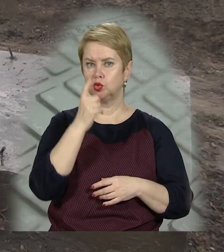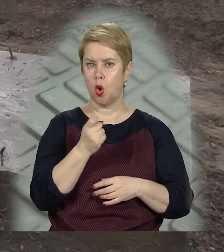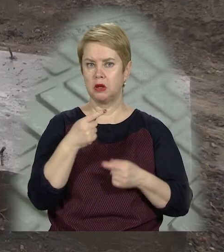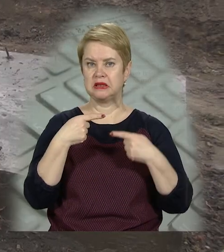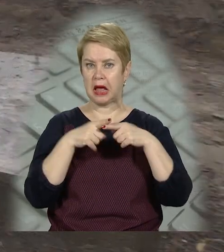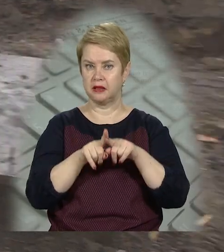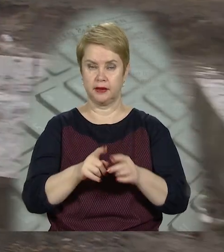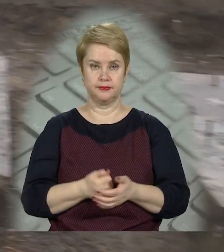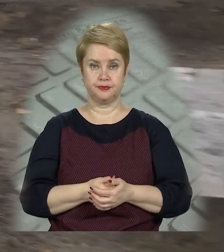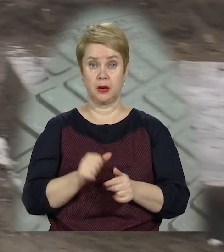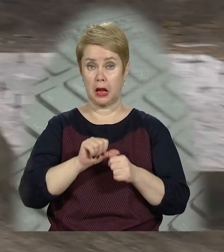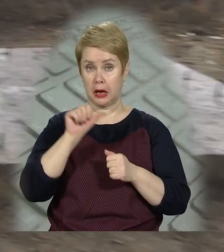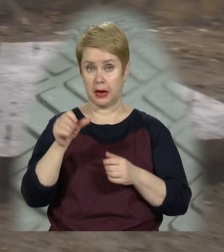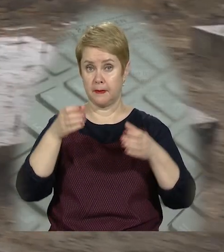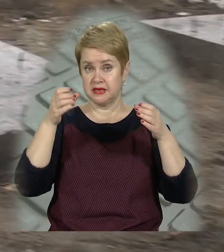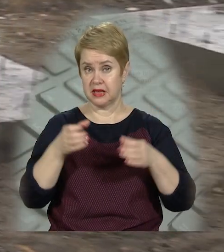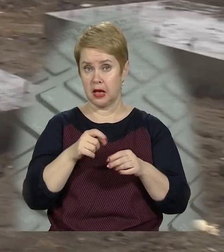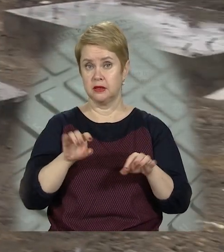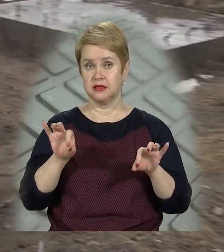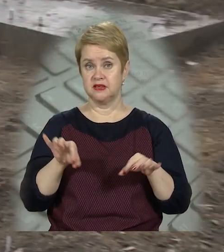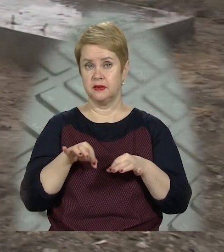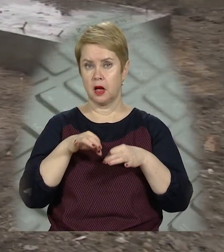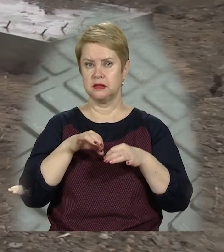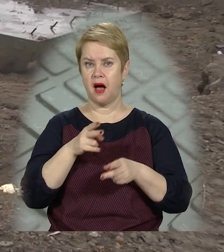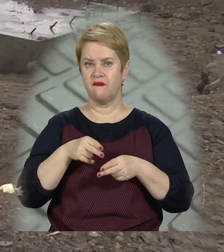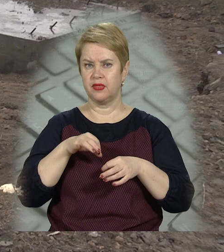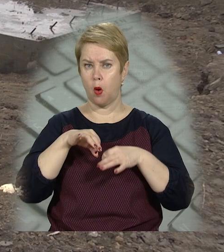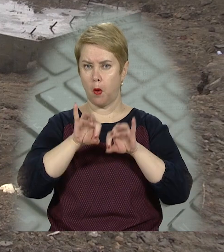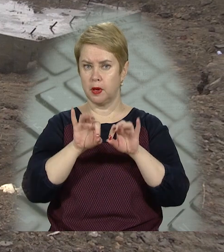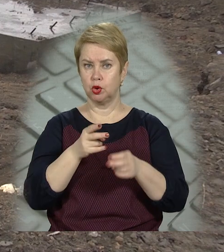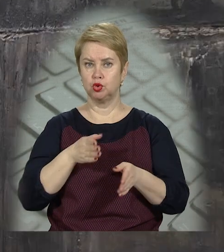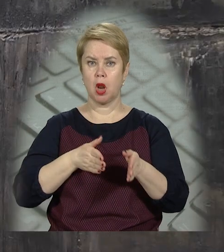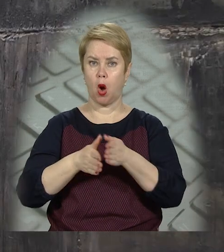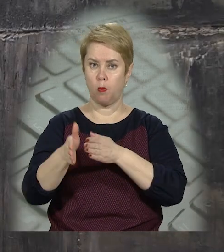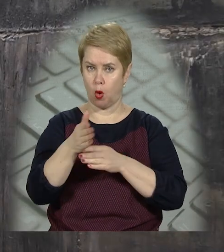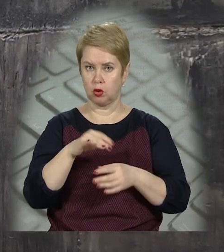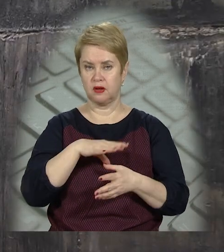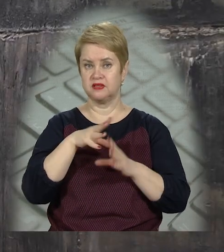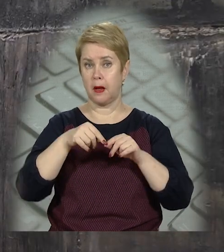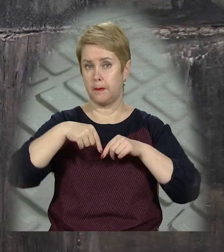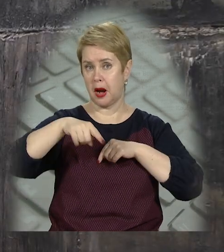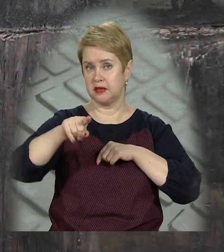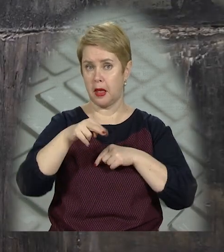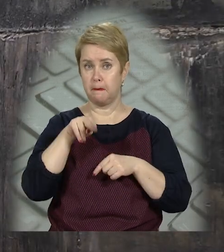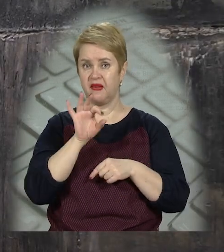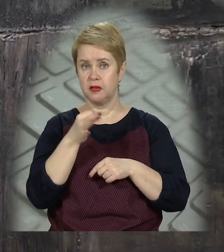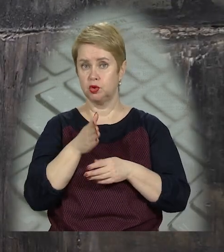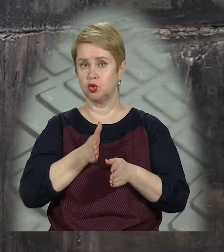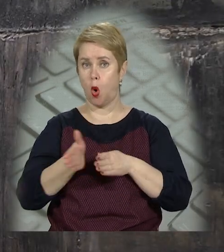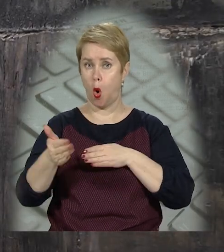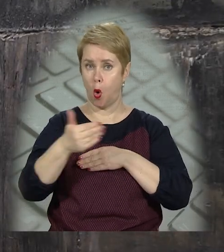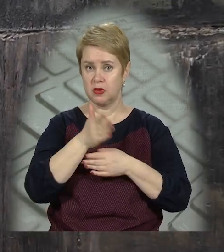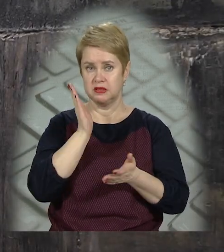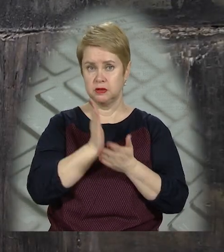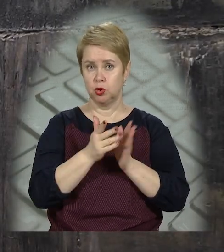одиниць техніки. Крім естакади, зведуть автомобільний та залізничний шляхопроводи. Загальна протяжність північної об'їзної